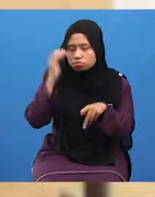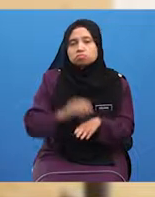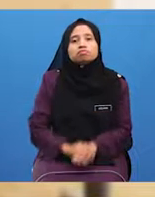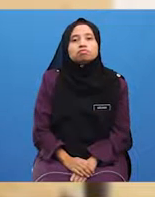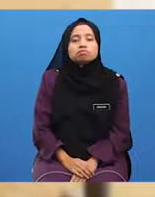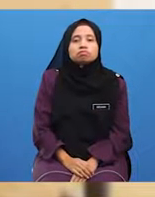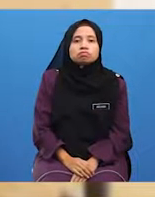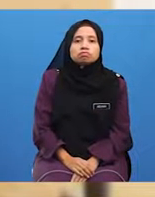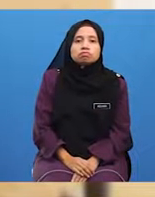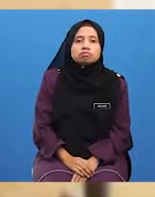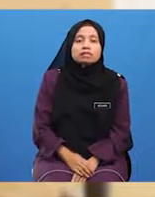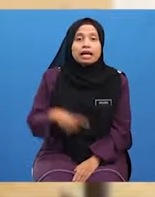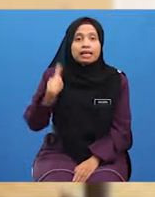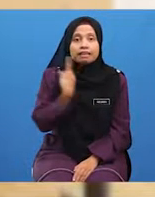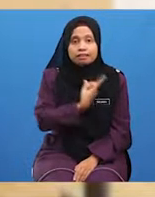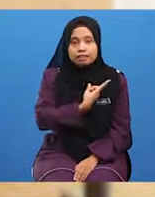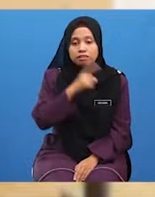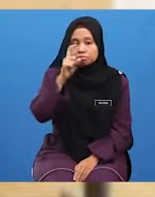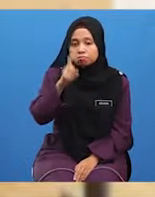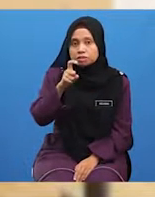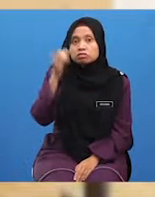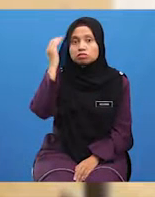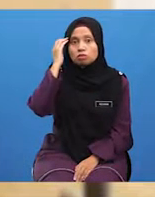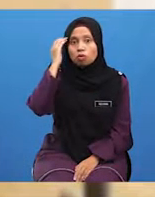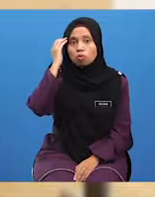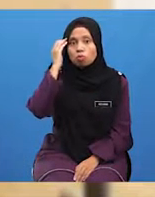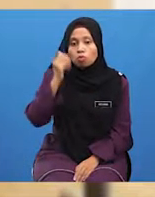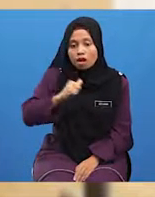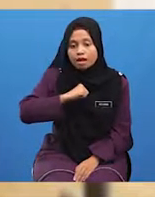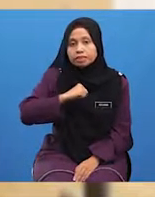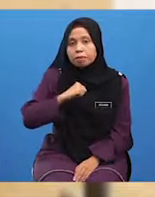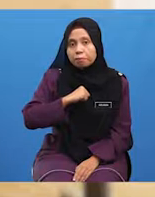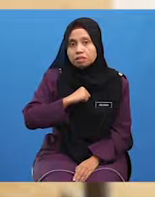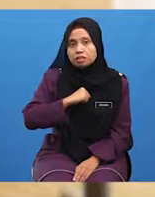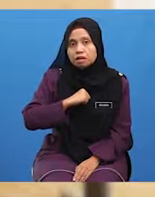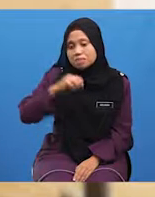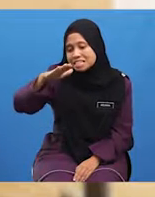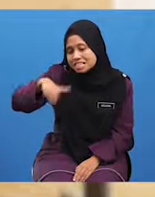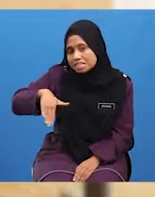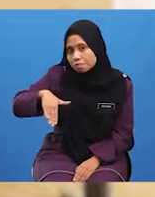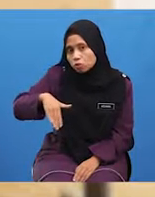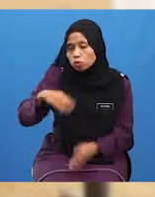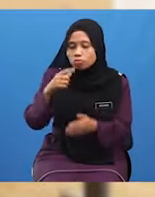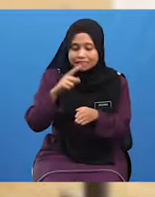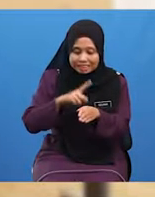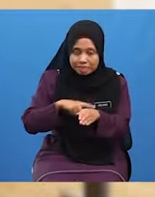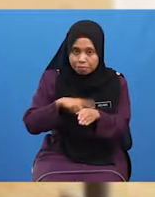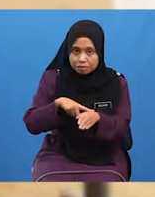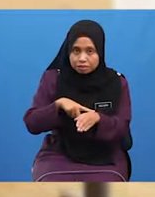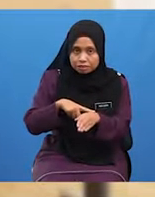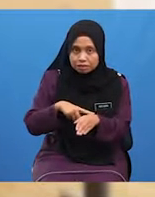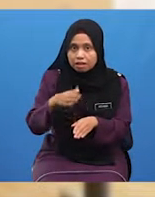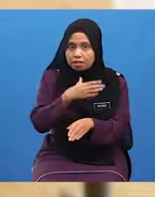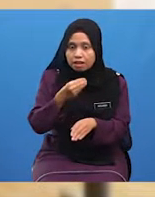Kita Mesti Tahu Adab Adab Sebelum Semasa